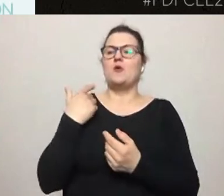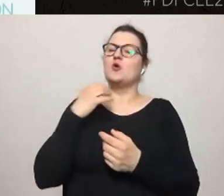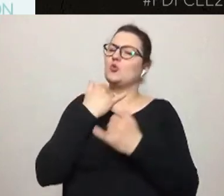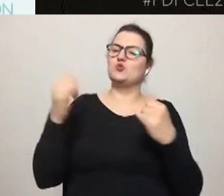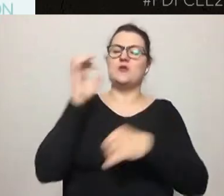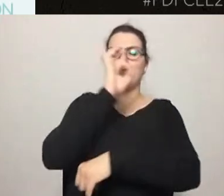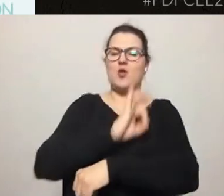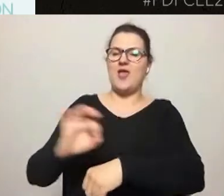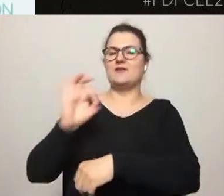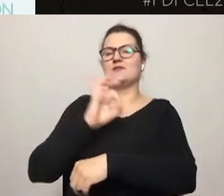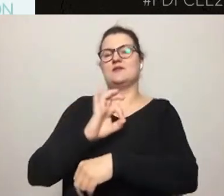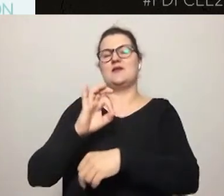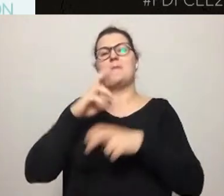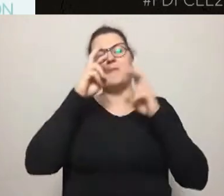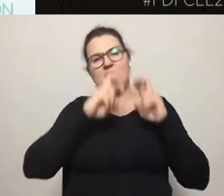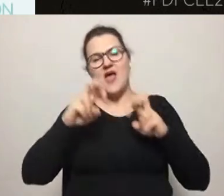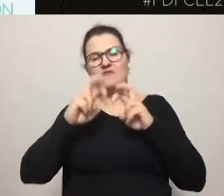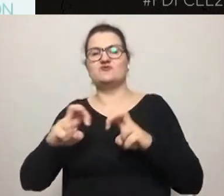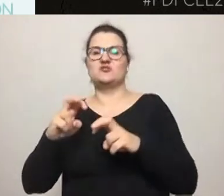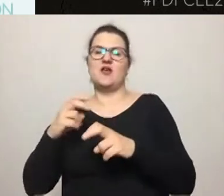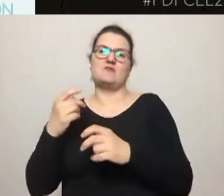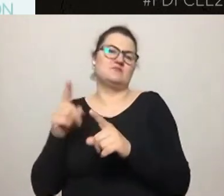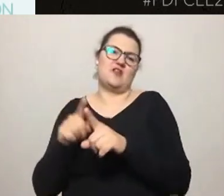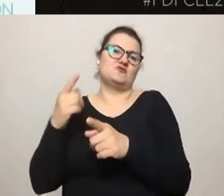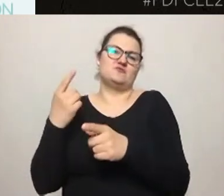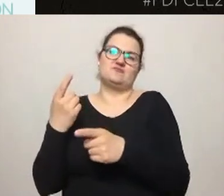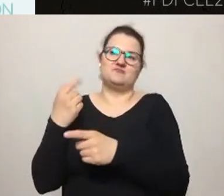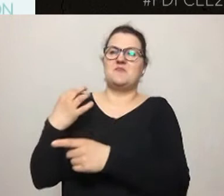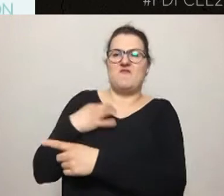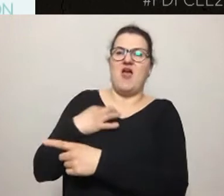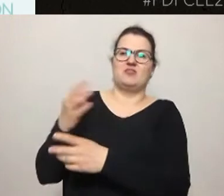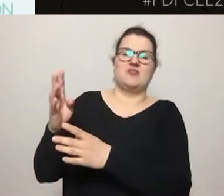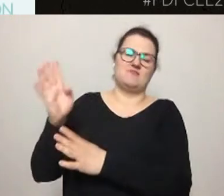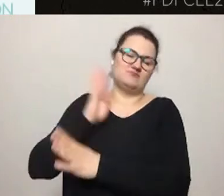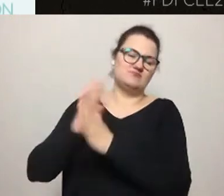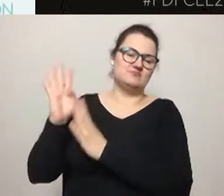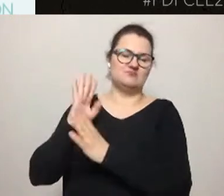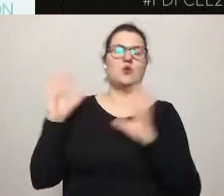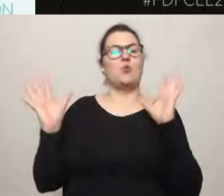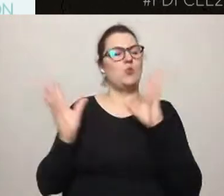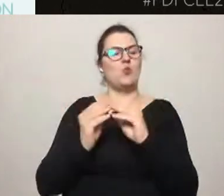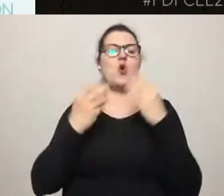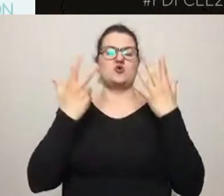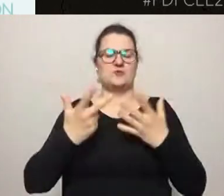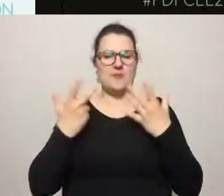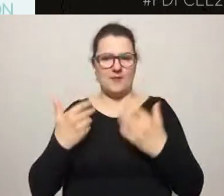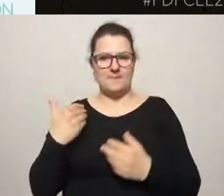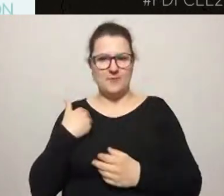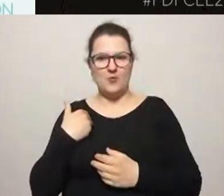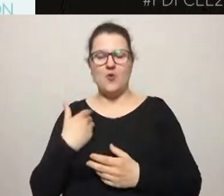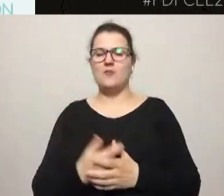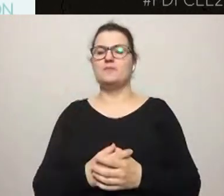komercyjnych, które zrealizowaliśmy przez te około 8 lat, ale przede wszystkim opowiem o dwóch takich